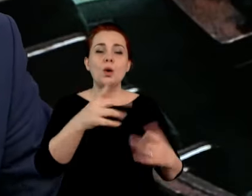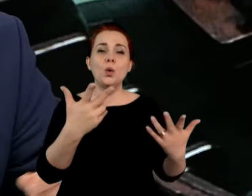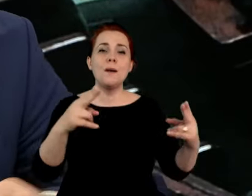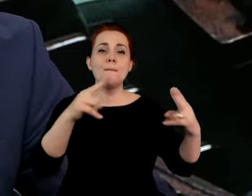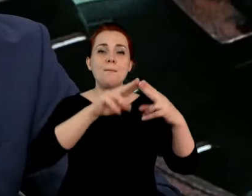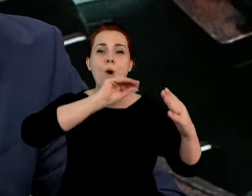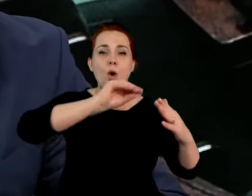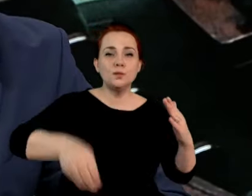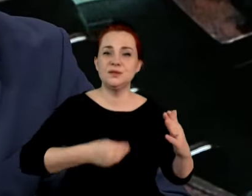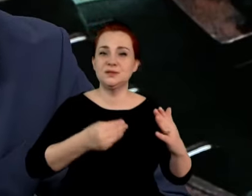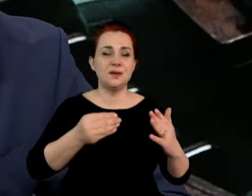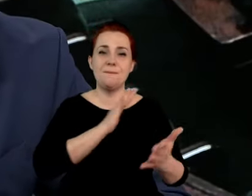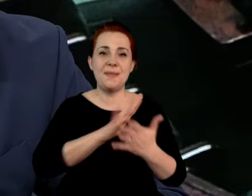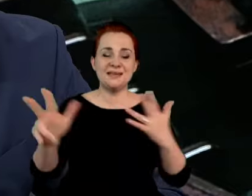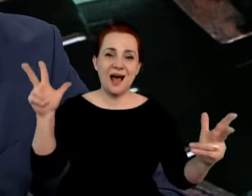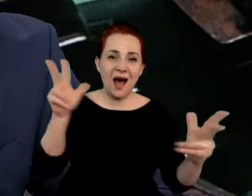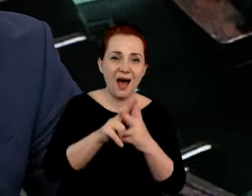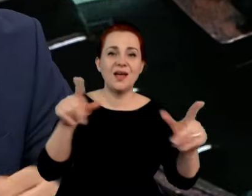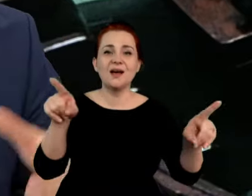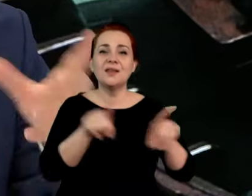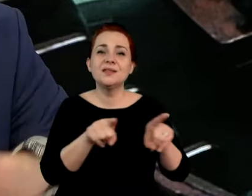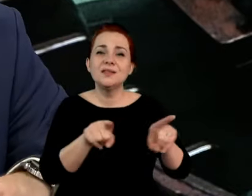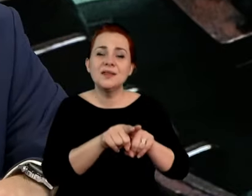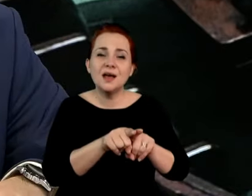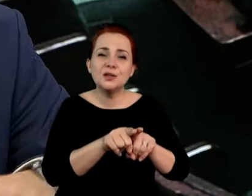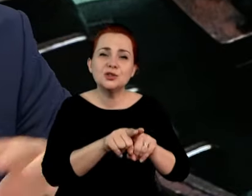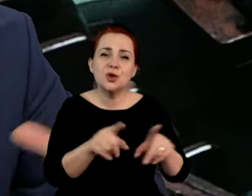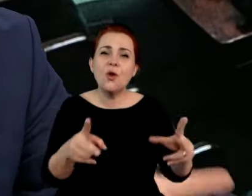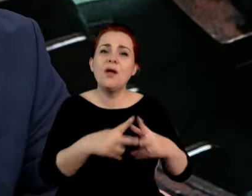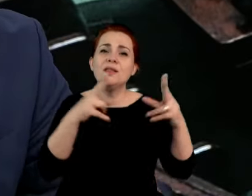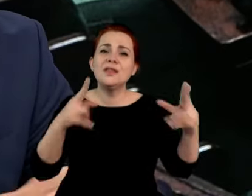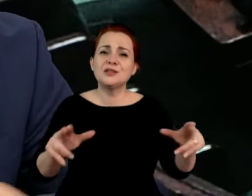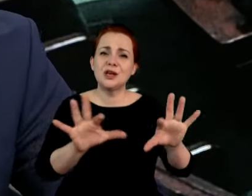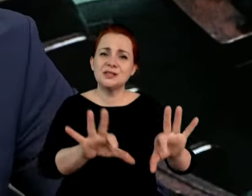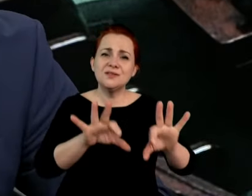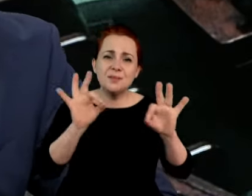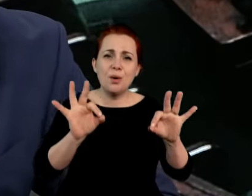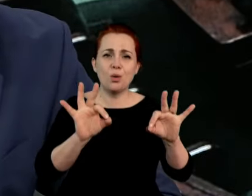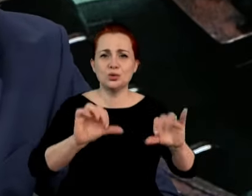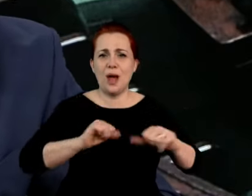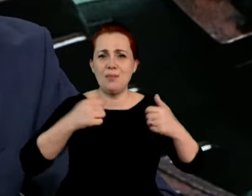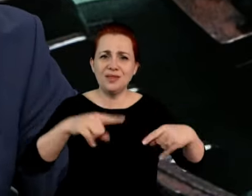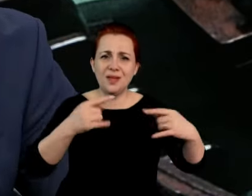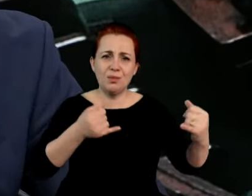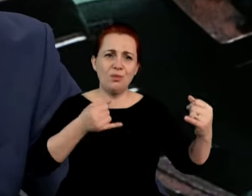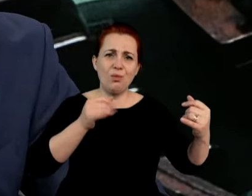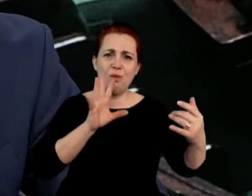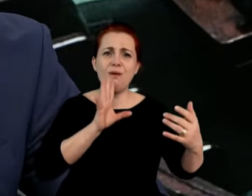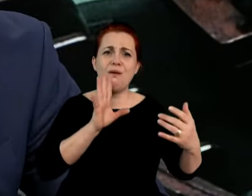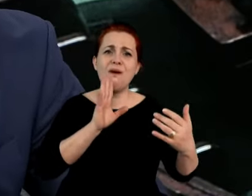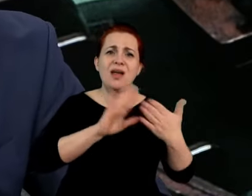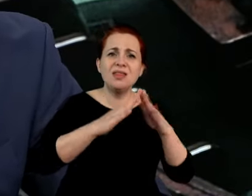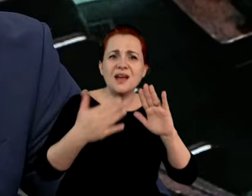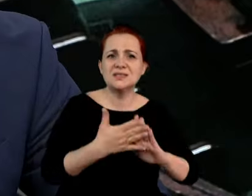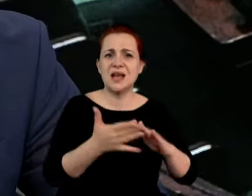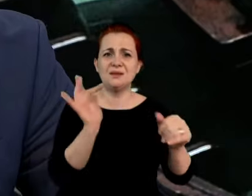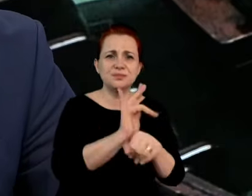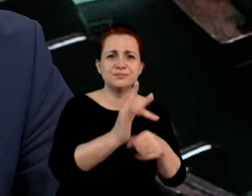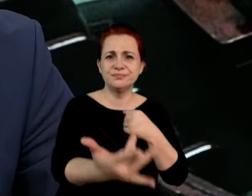immunitet dla polityków Zjednoczonych Prawicenia, czas wyborów, byście się nie kopali po kostkach, nie wywlekali różnych swoich wewnętrznych tam